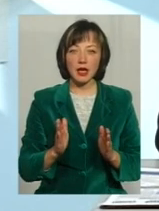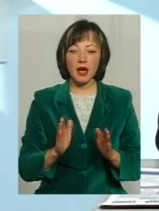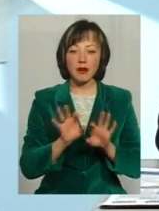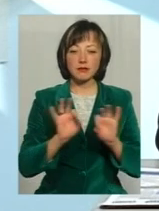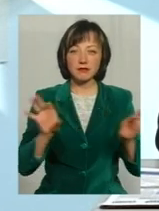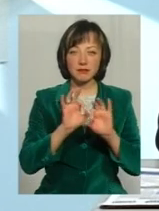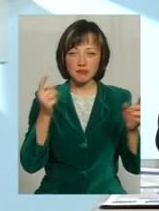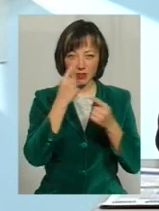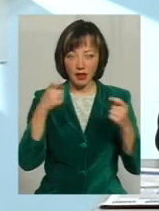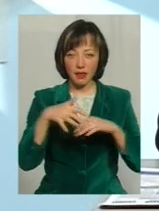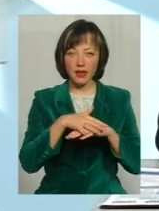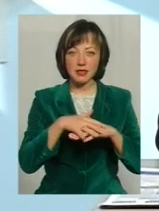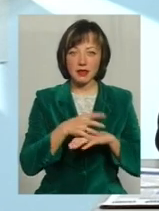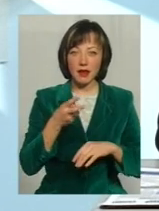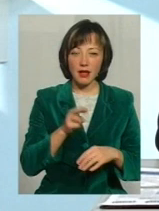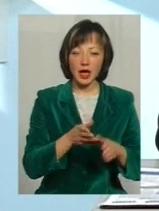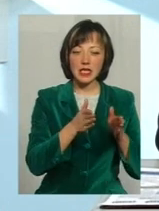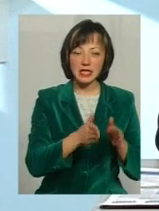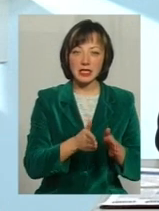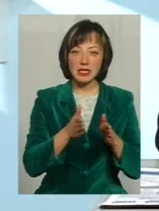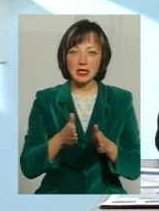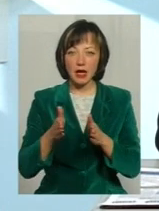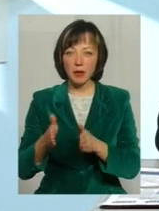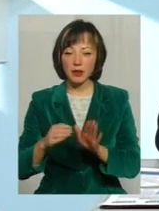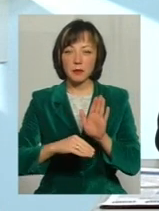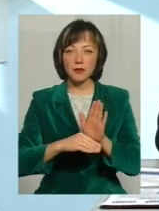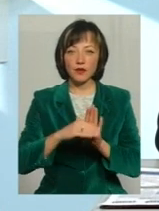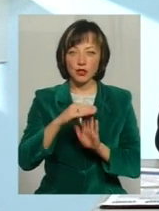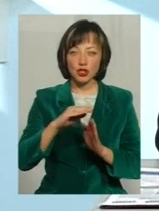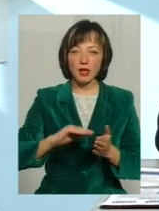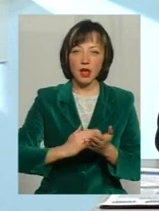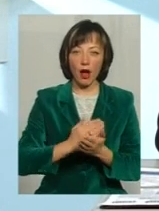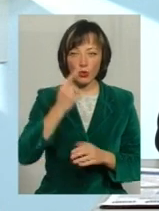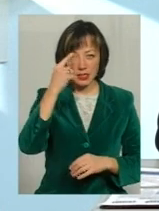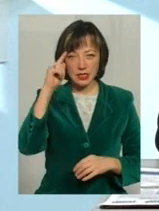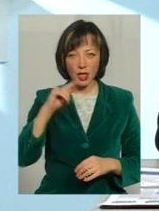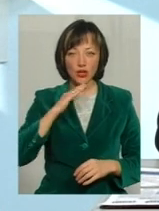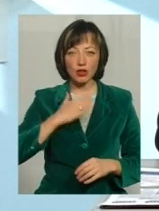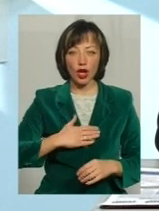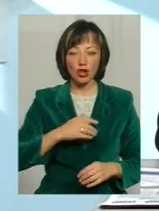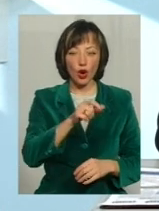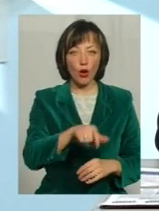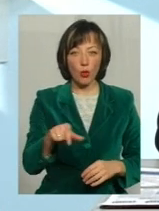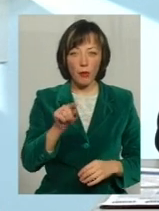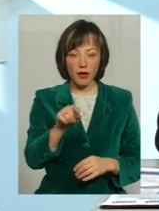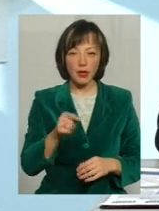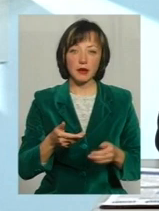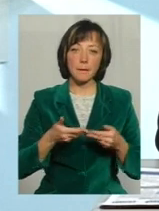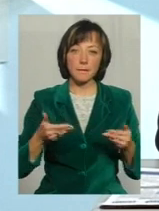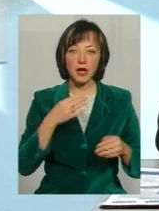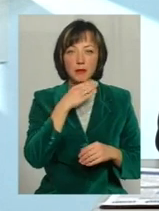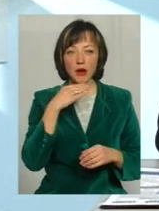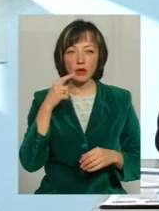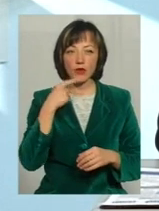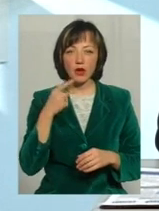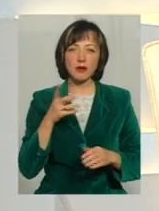відбувався А відбувалося системне підвищення якості знань наших громадян Адже ми сьогодні багато говоримо про те,